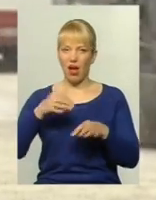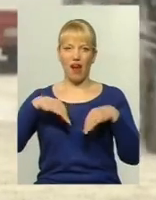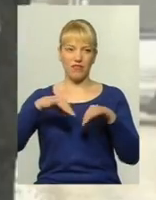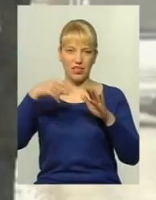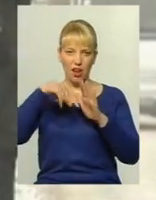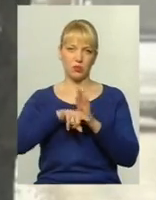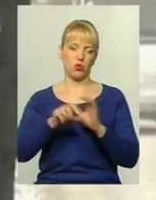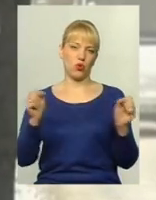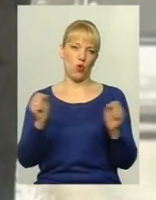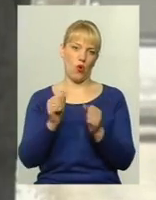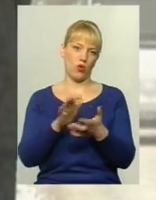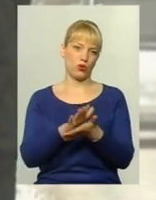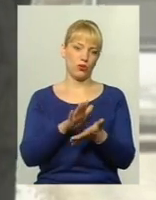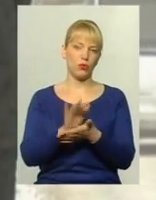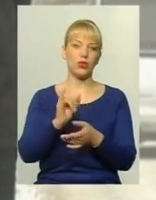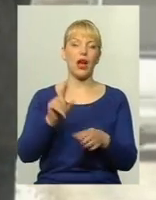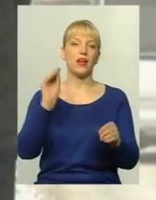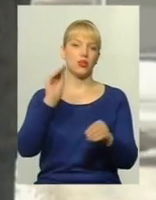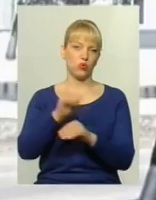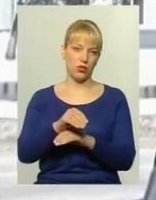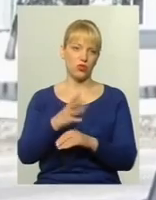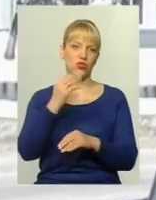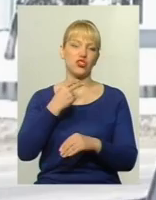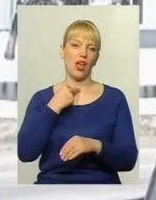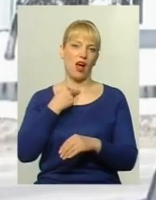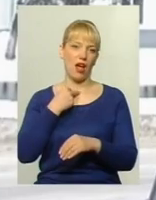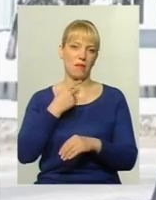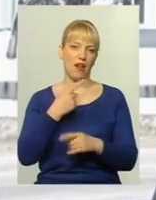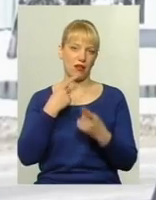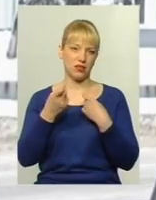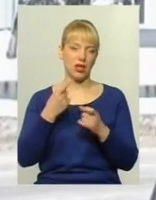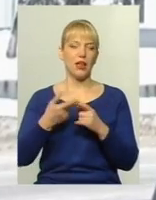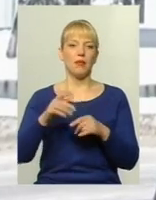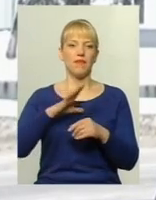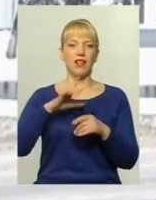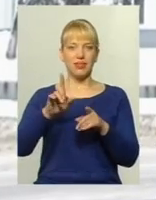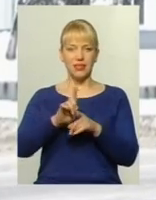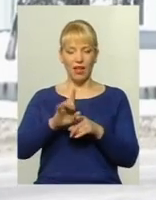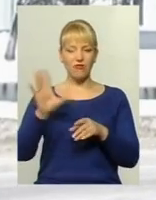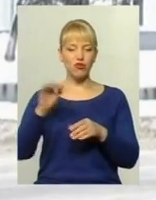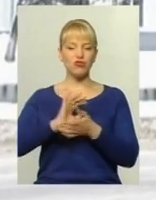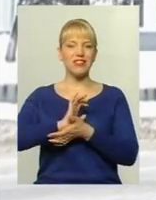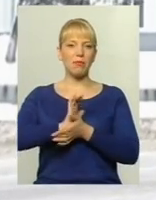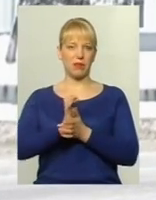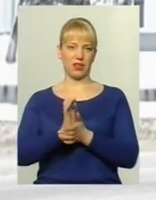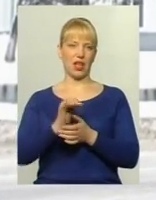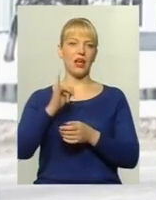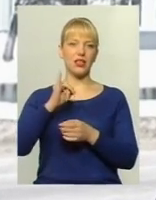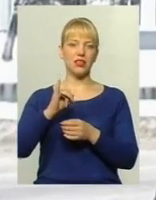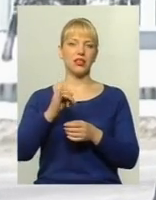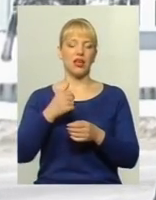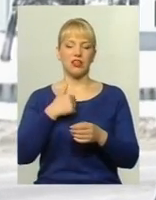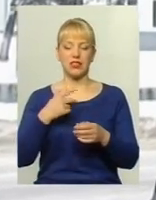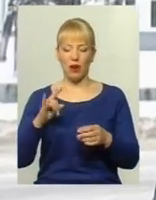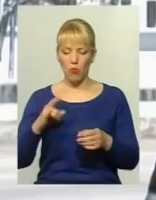брудно А на додачах перевізники ще й хамлять Буває таке, все забітое, люди не дивляться, навіть з додатком заходиш,